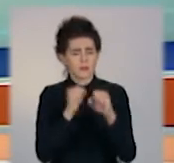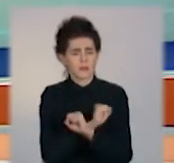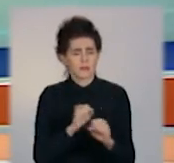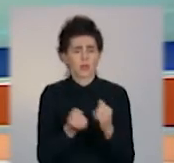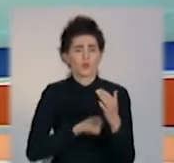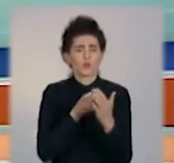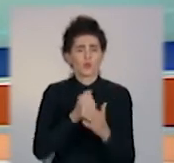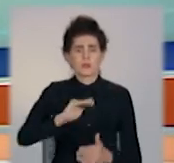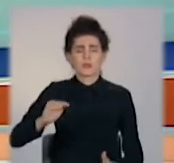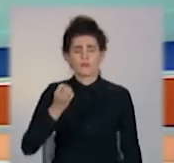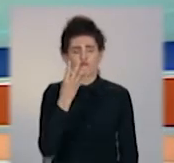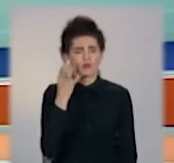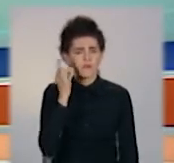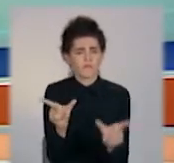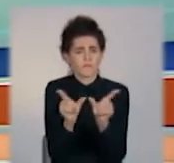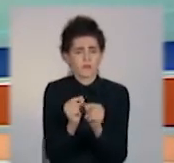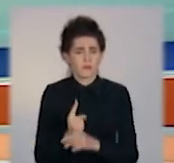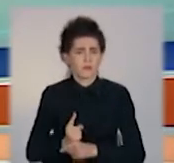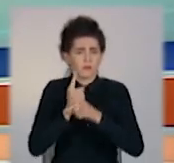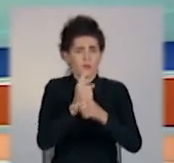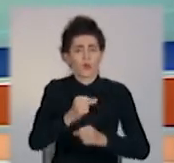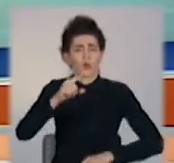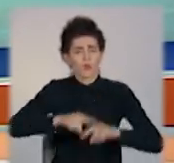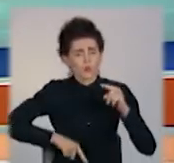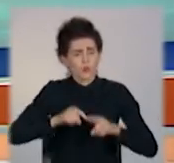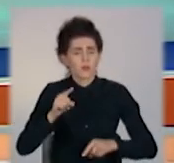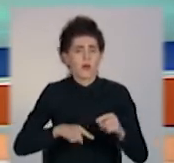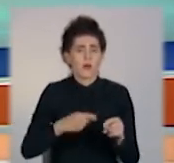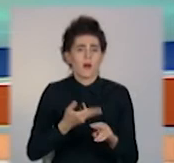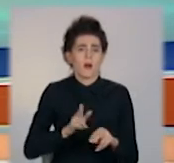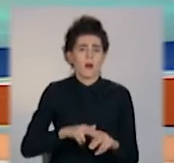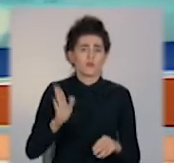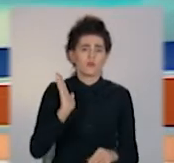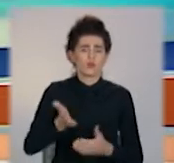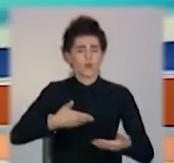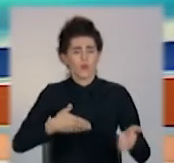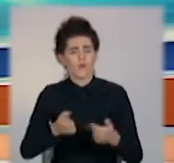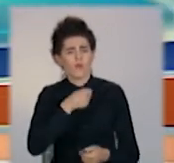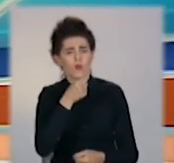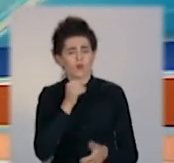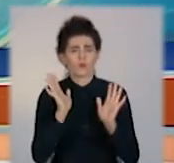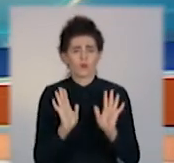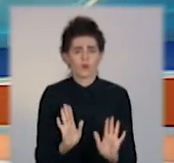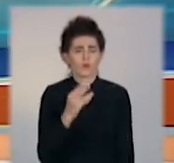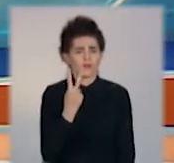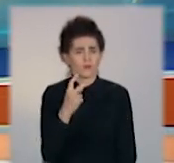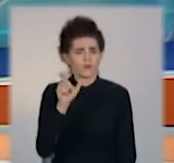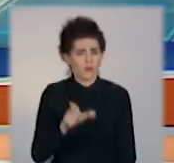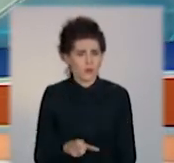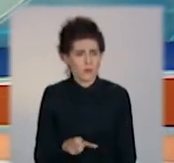14 років повинні супроводжувати батьки, а присуватися дорослим можна лише вдвох.